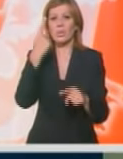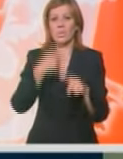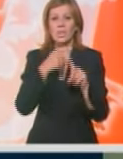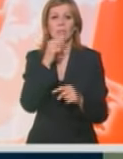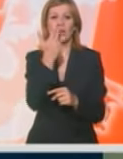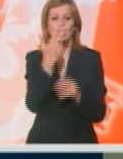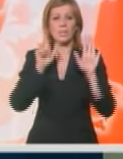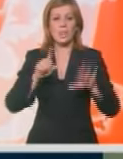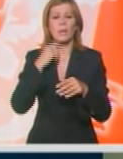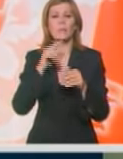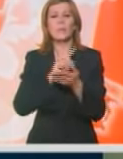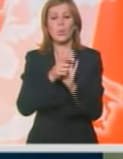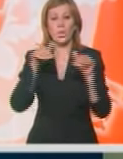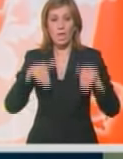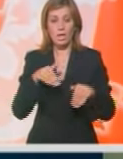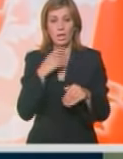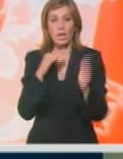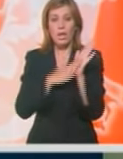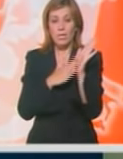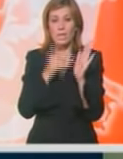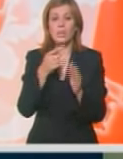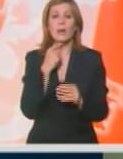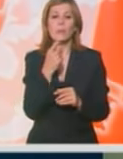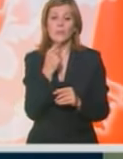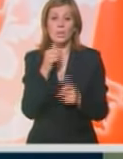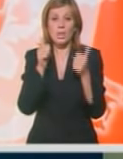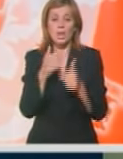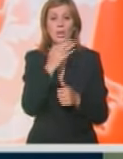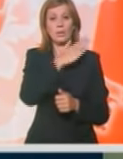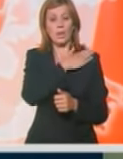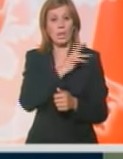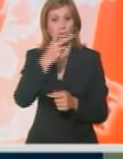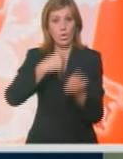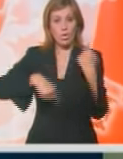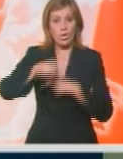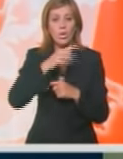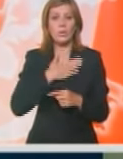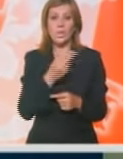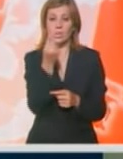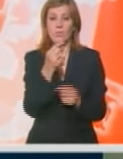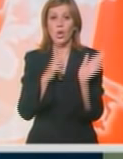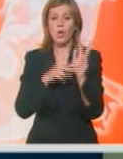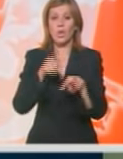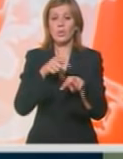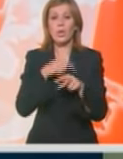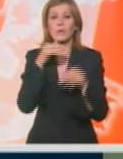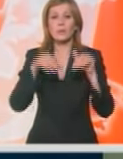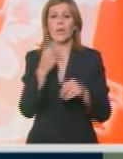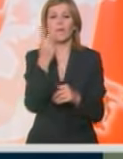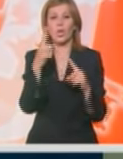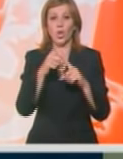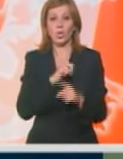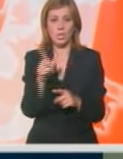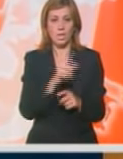i 37 minuta igre. Na Mastersom Uškaraca u Sincinatiju današnje je na terenu drugom kolu tenisariji Srbije. Novi Đoković igra sa Viktorom